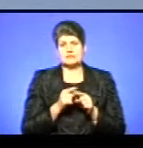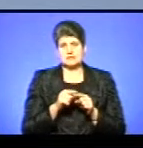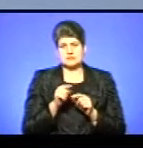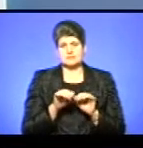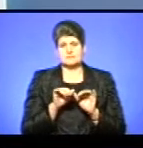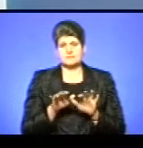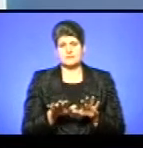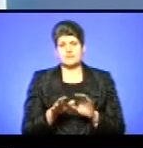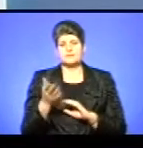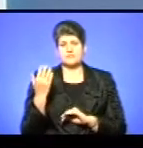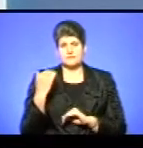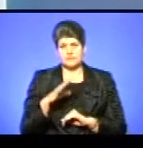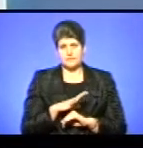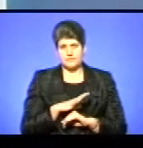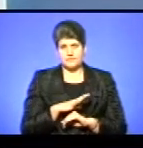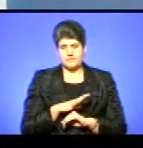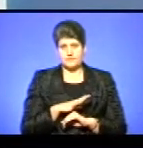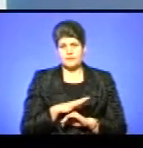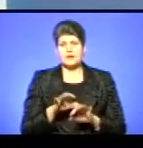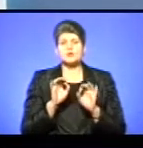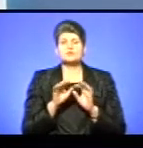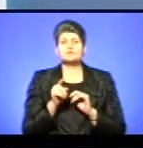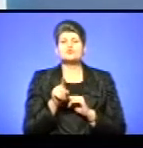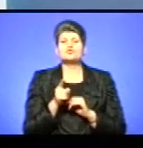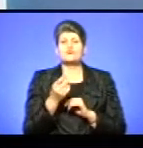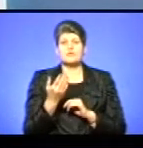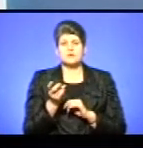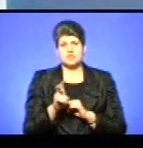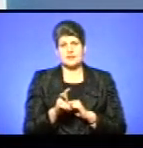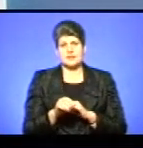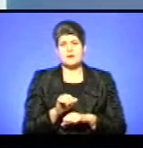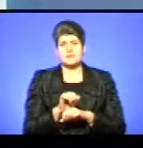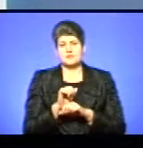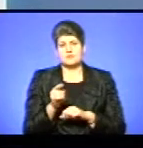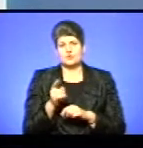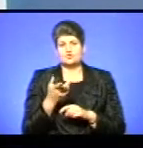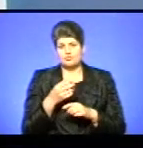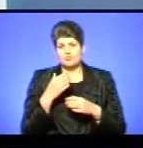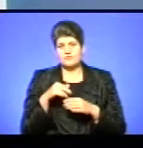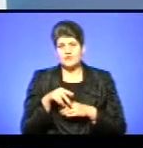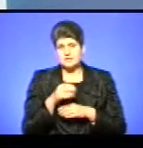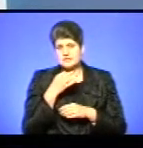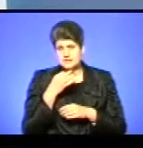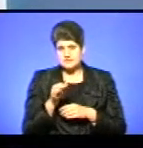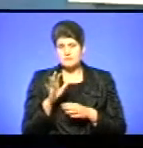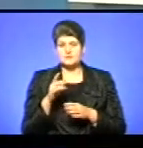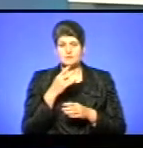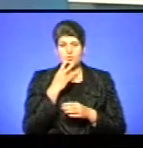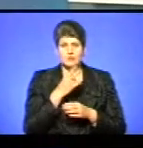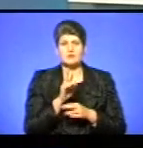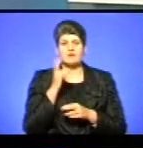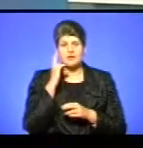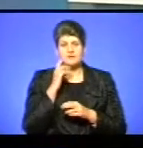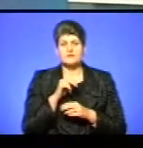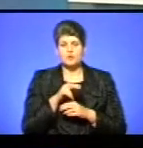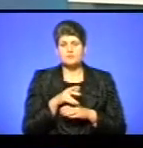тоді. Василь, розкажіть, чому ви вийшли на Майдан в Тернополі? Та, чому ми вийшли, я вже сказав, ми побачили, як в Києві виходять, і ми